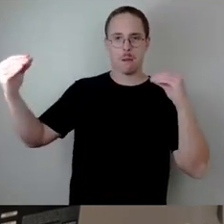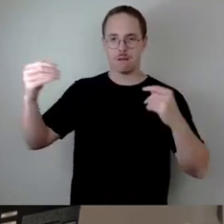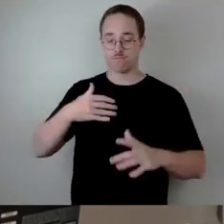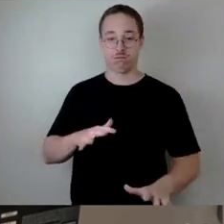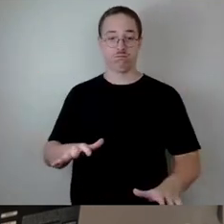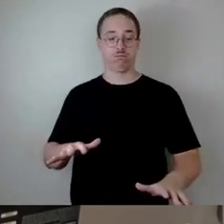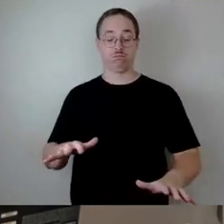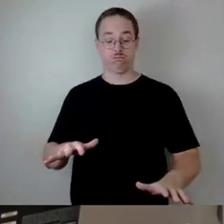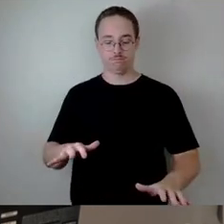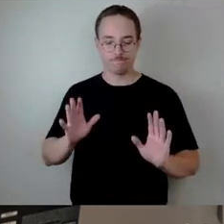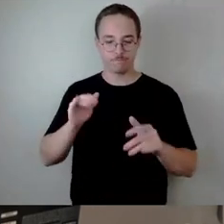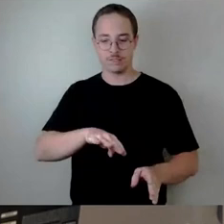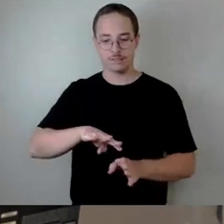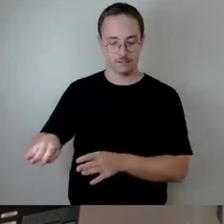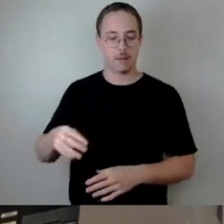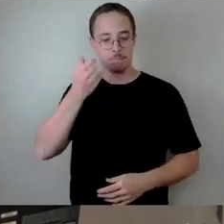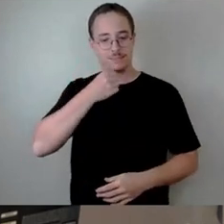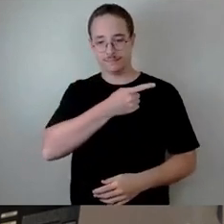dem Punkt 12 bitte nicht zustimmen. Dankeschön.